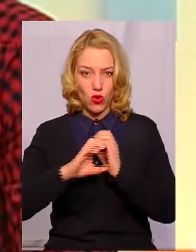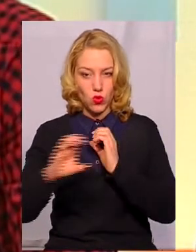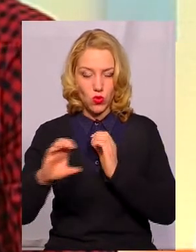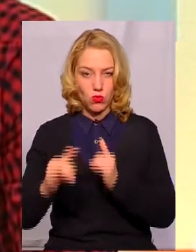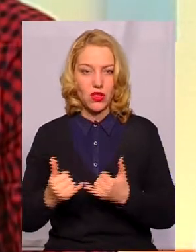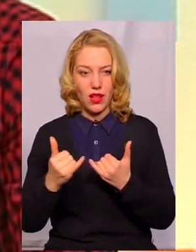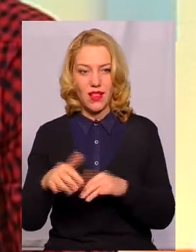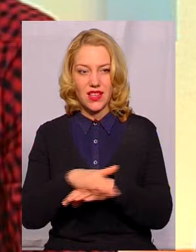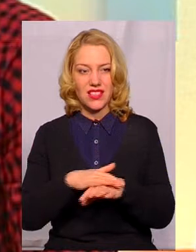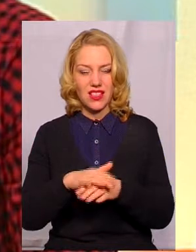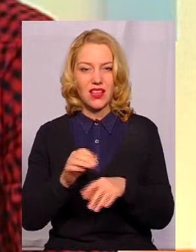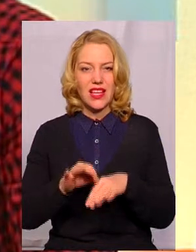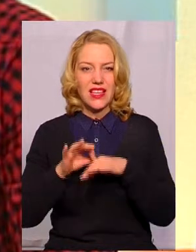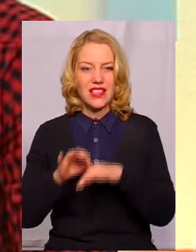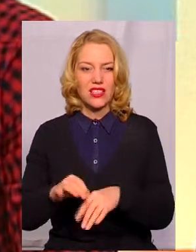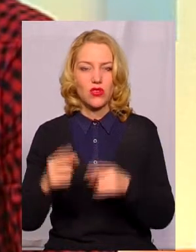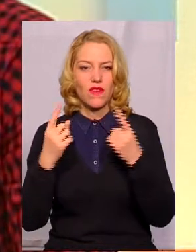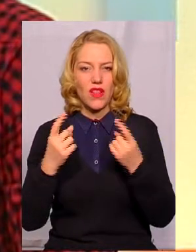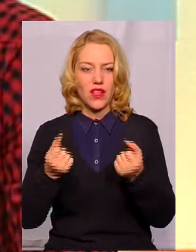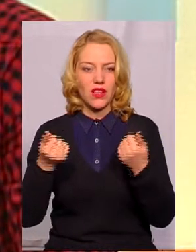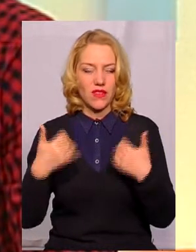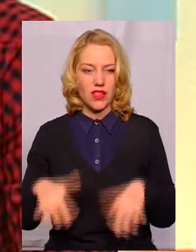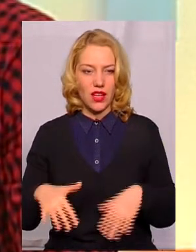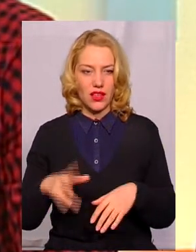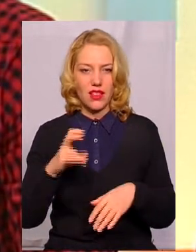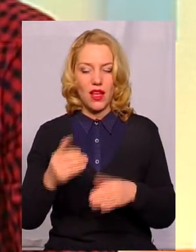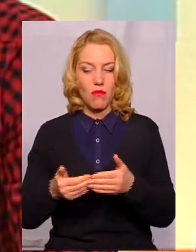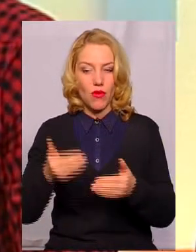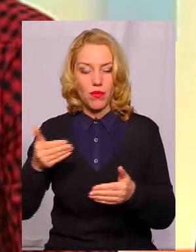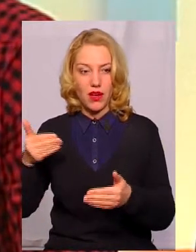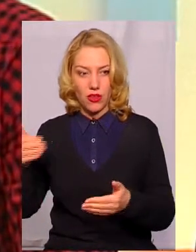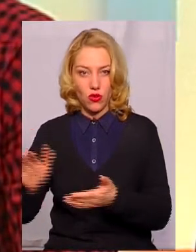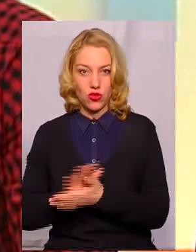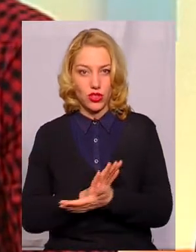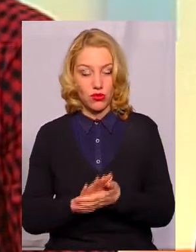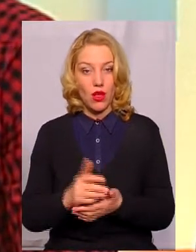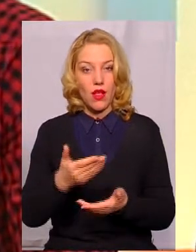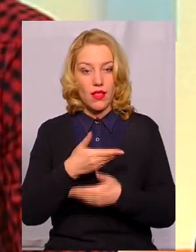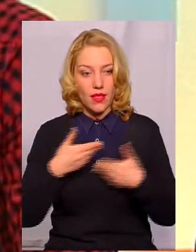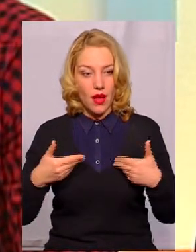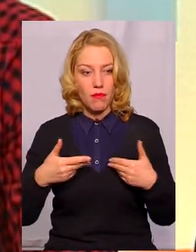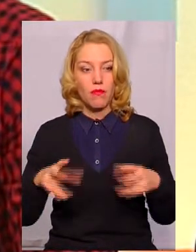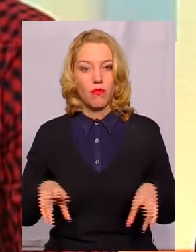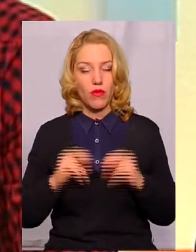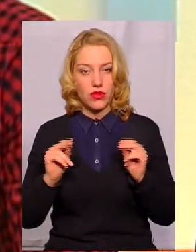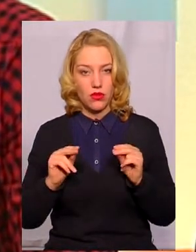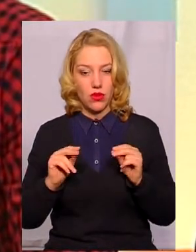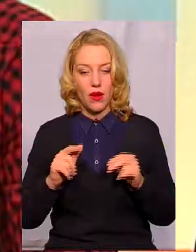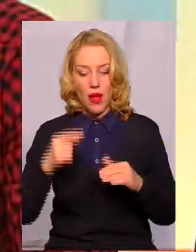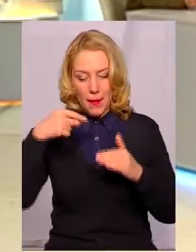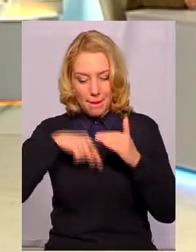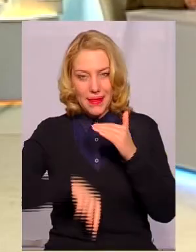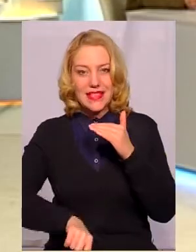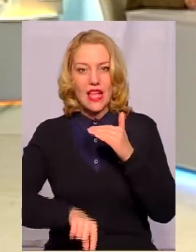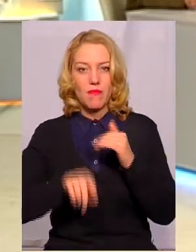населення, тому вони несуть великі втрати на попередню очистку. Нам в цьому плані повезло підземна вода, але